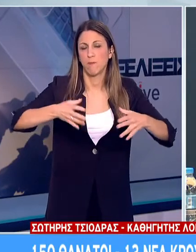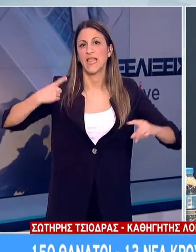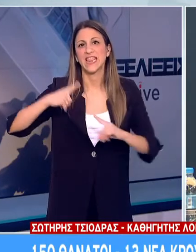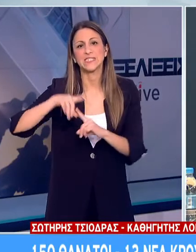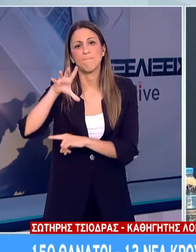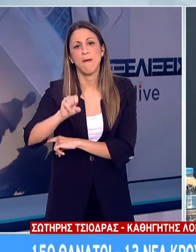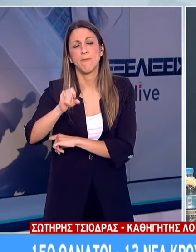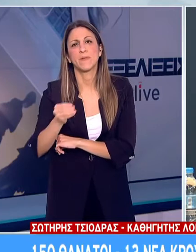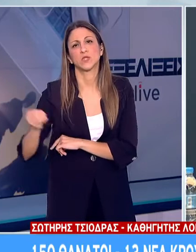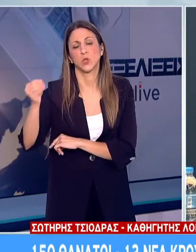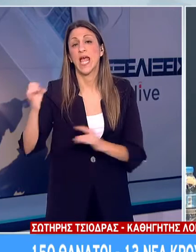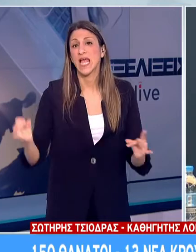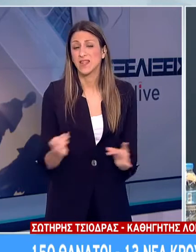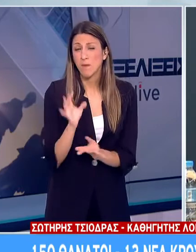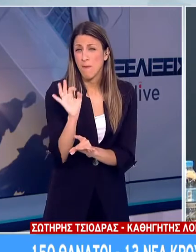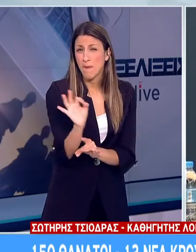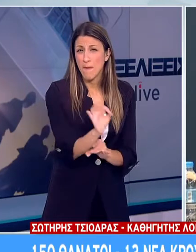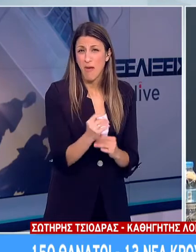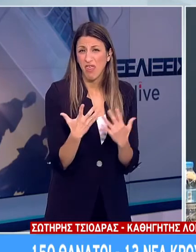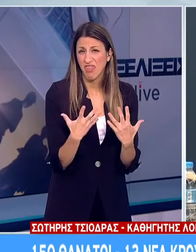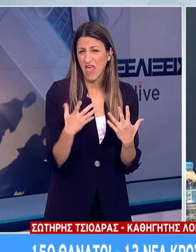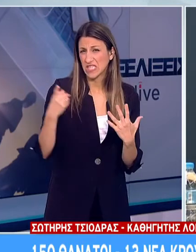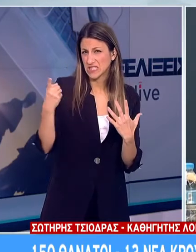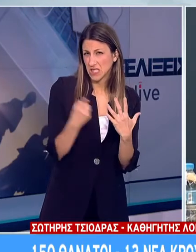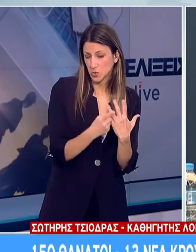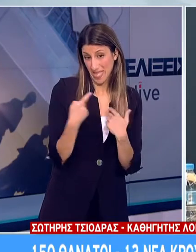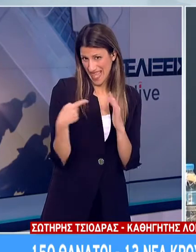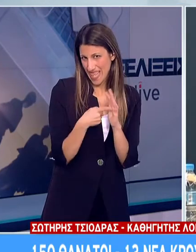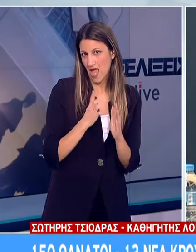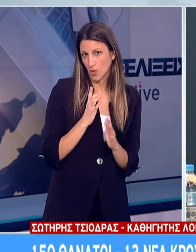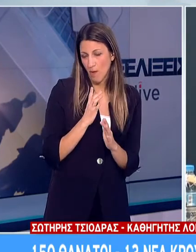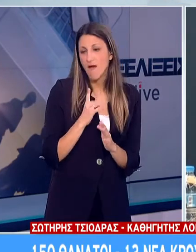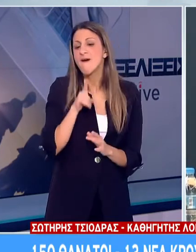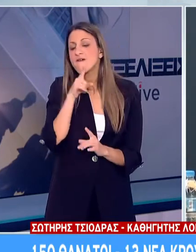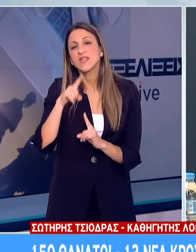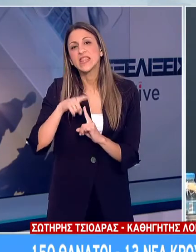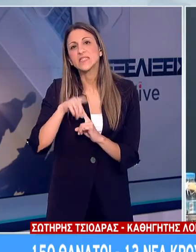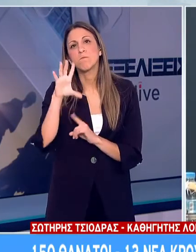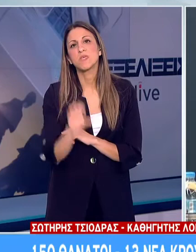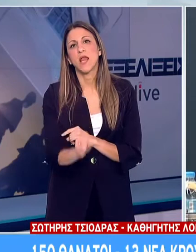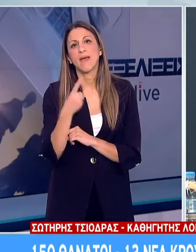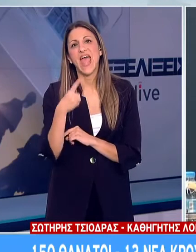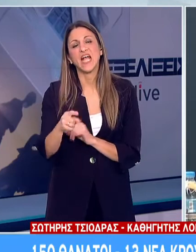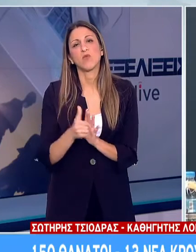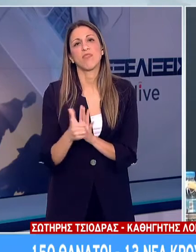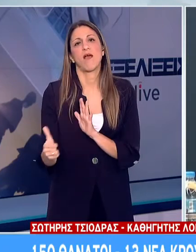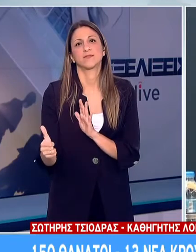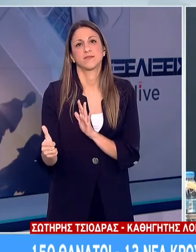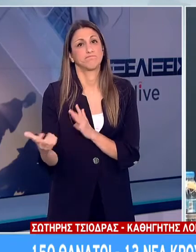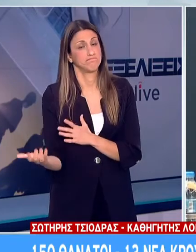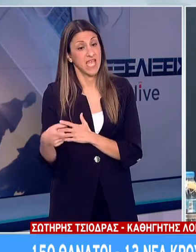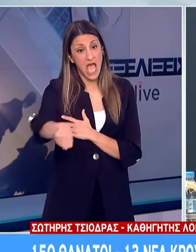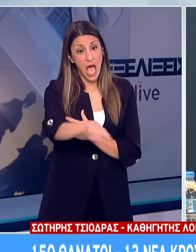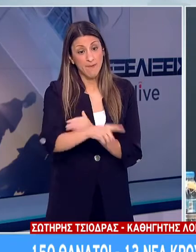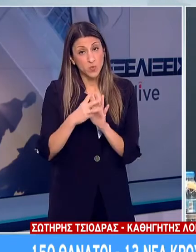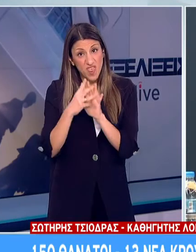Αν είχαν νοσήσει 10% των ανθρώπων στον ίδιο πληθυσμό των χιλίων, με το ίδιο τέστα βρίσκαμε θετικούς 116, εκ των